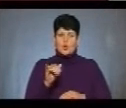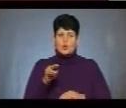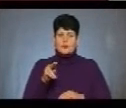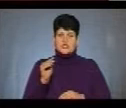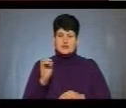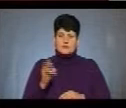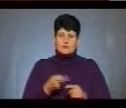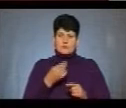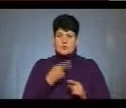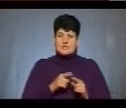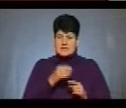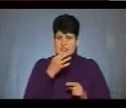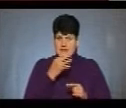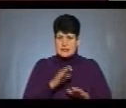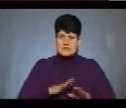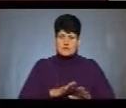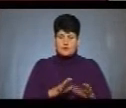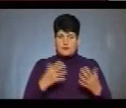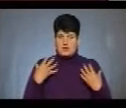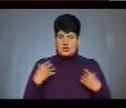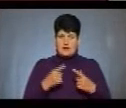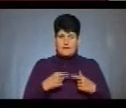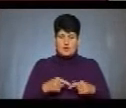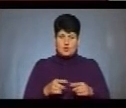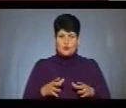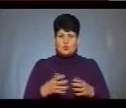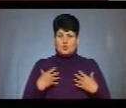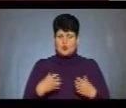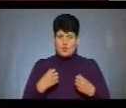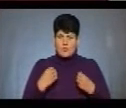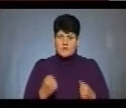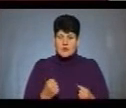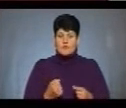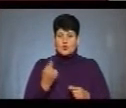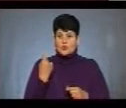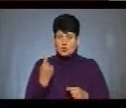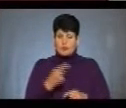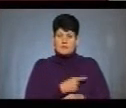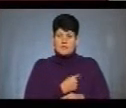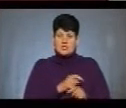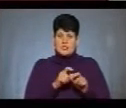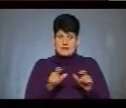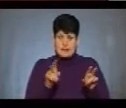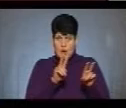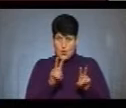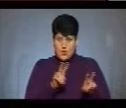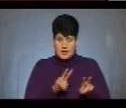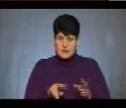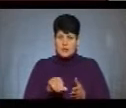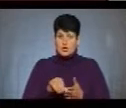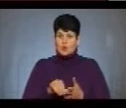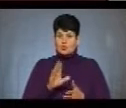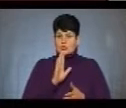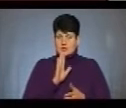начальника відділу охорони здоров'я та медичного забезпечення міськради Ольга Ярмоленко. В одному із медзакладів, де оглядали учасниць акції,